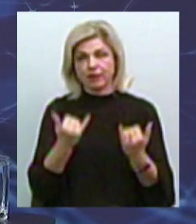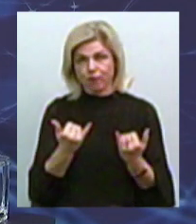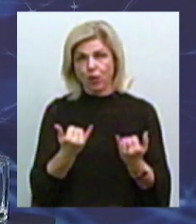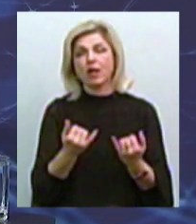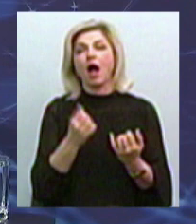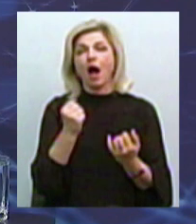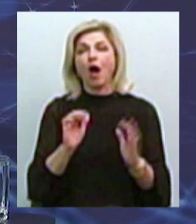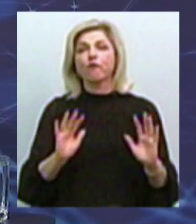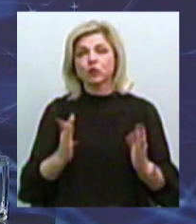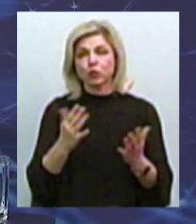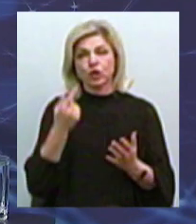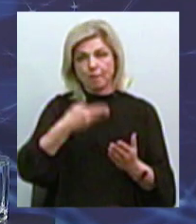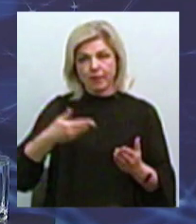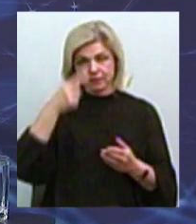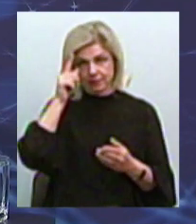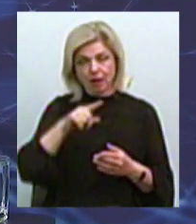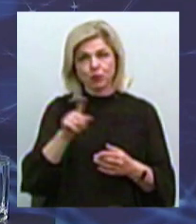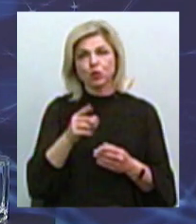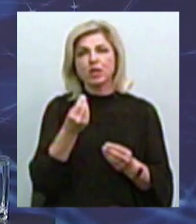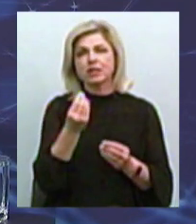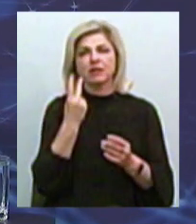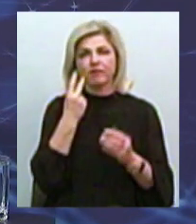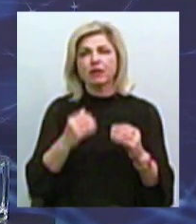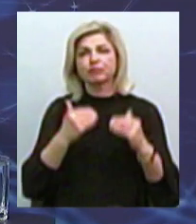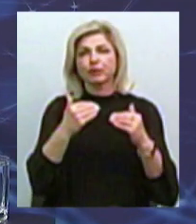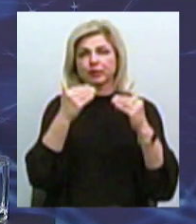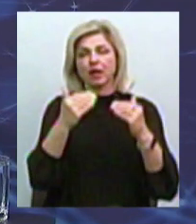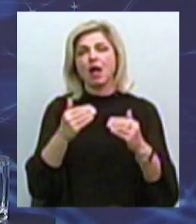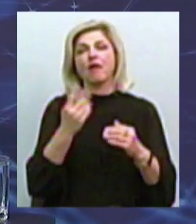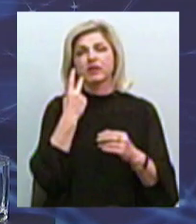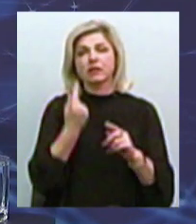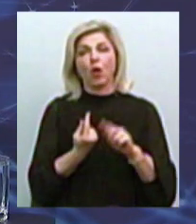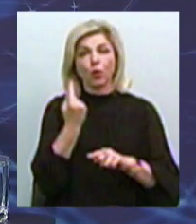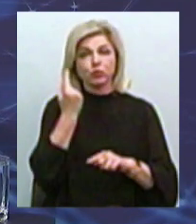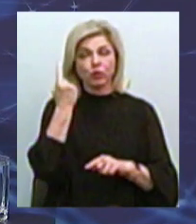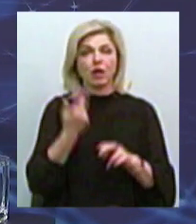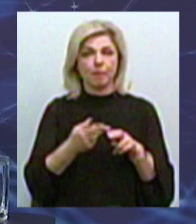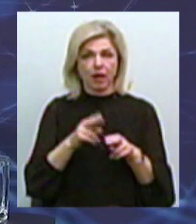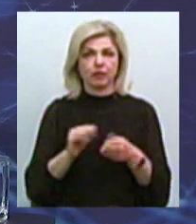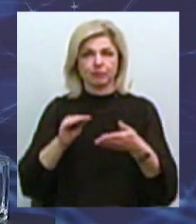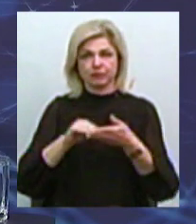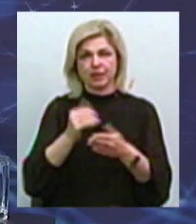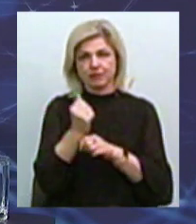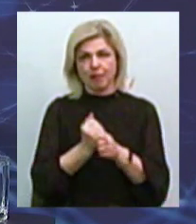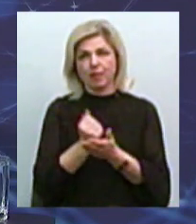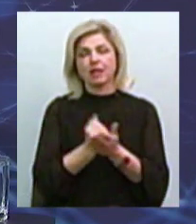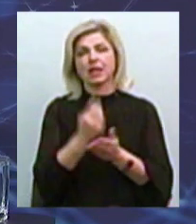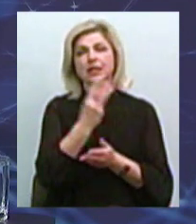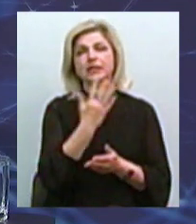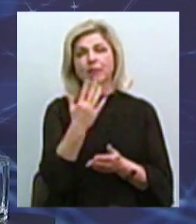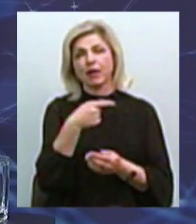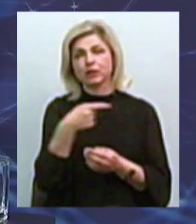А в случае того, що ми знаємо, що ціни не стають на місці, вони не падають, вони не піднімаються кверху. По цьому даємо 35-40 млн.